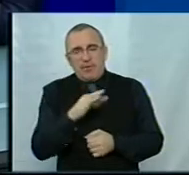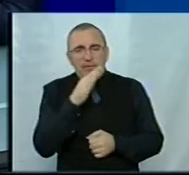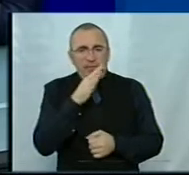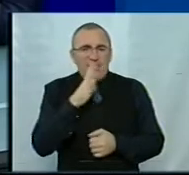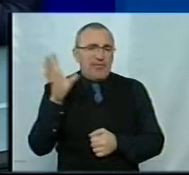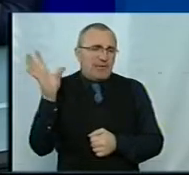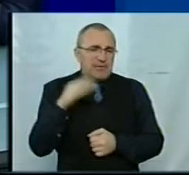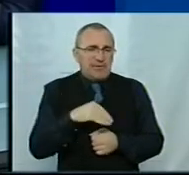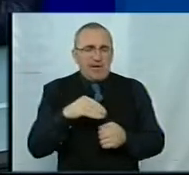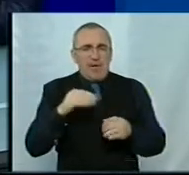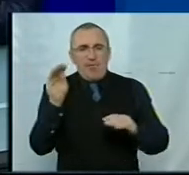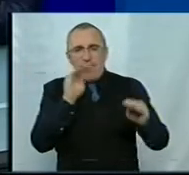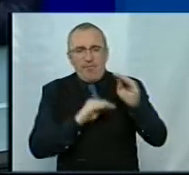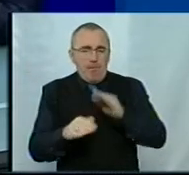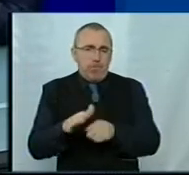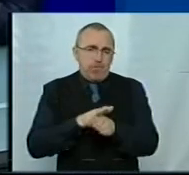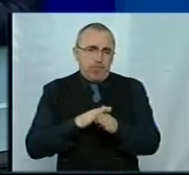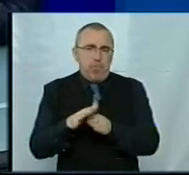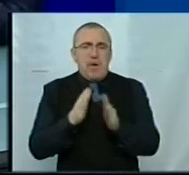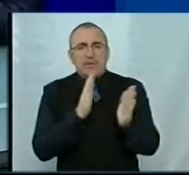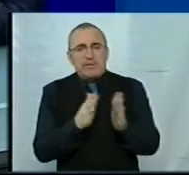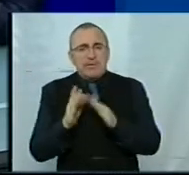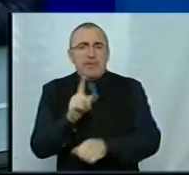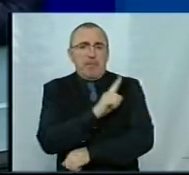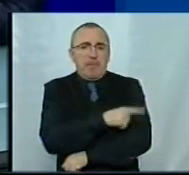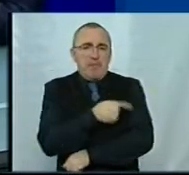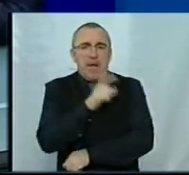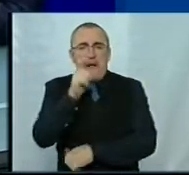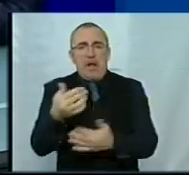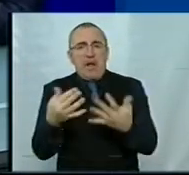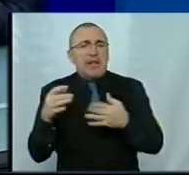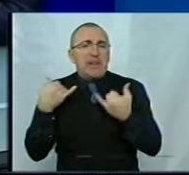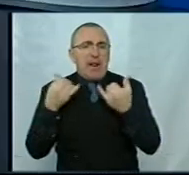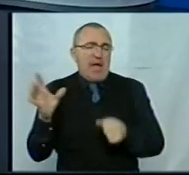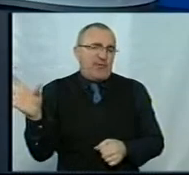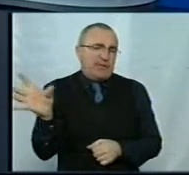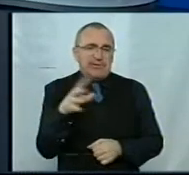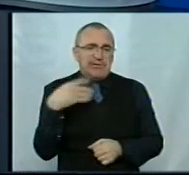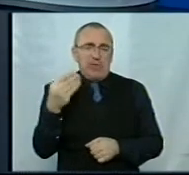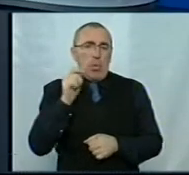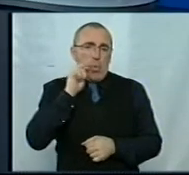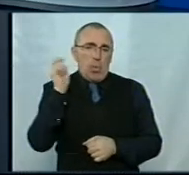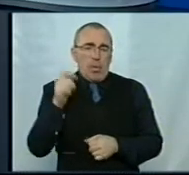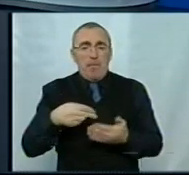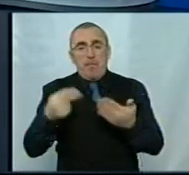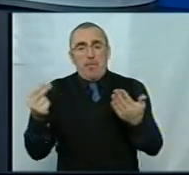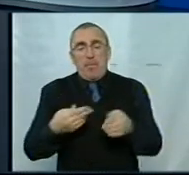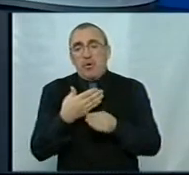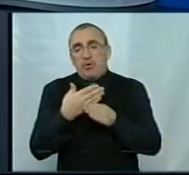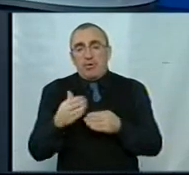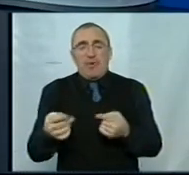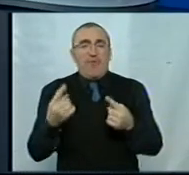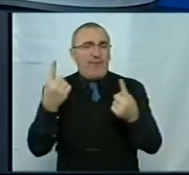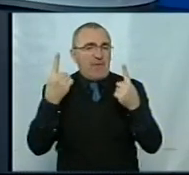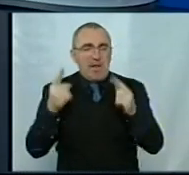формується повністю система медичних кадрів для всієї України. Тому електронний підпис – це частина величезного